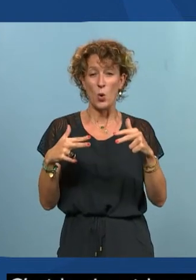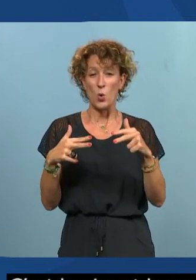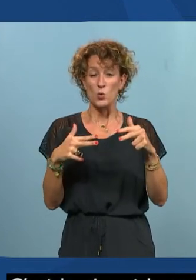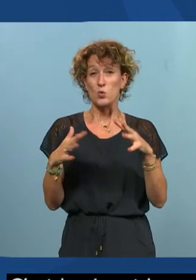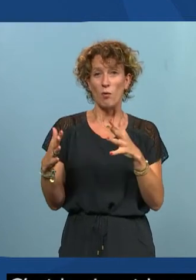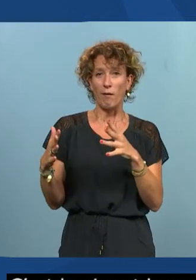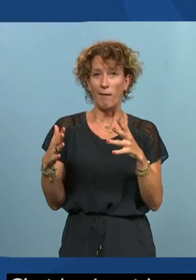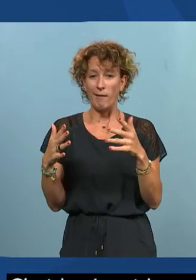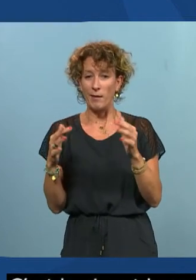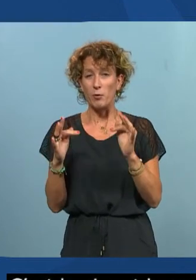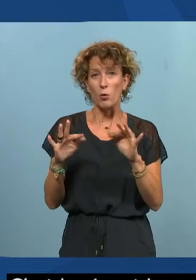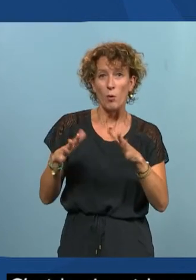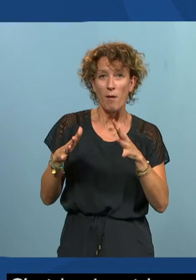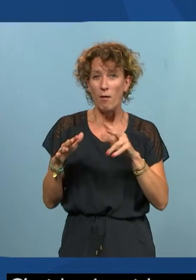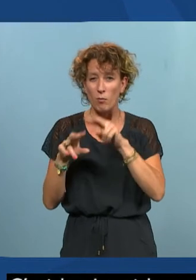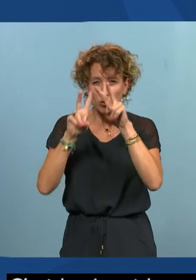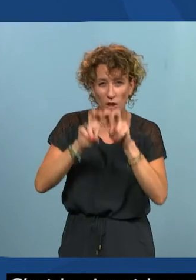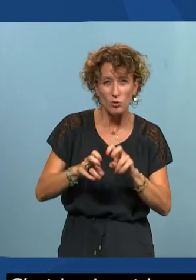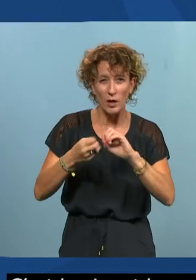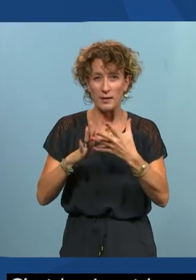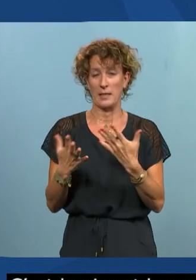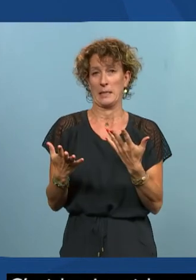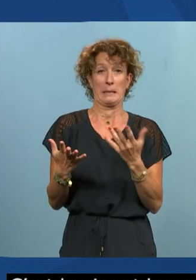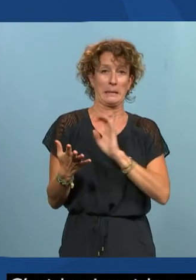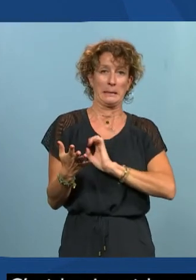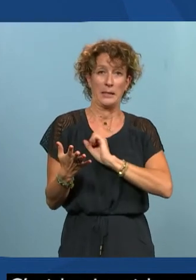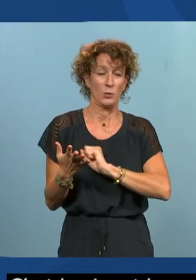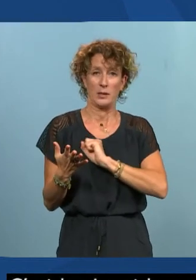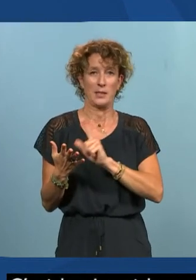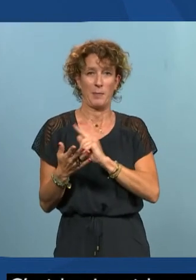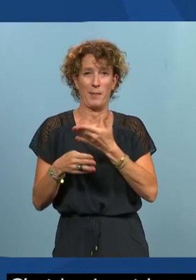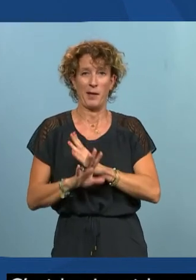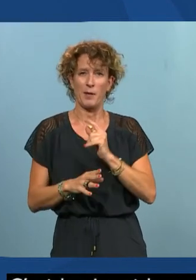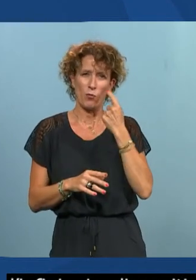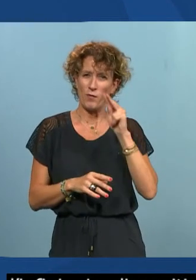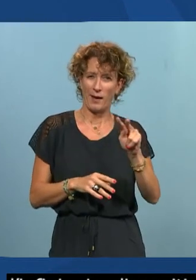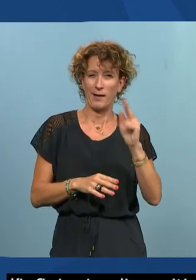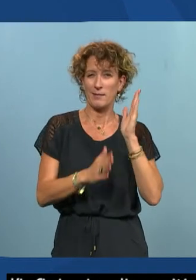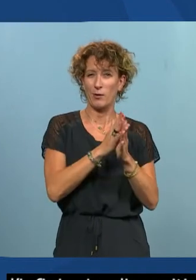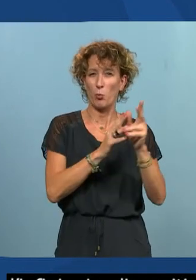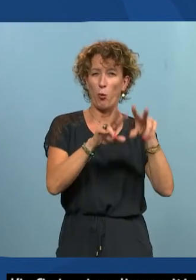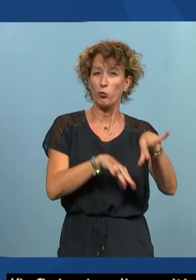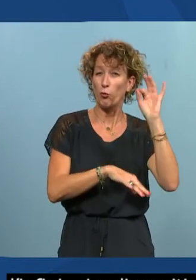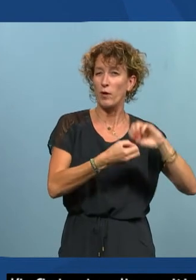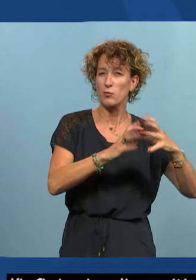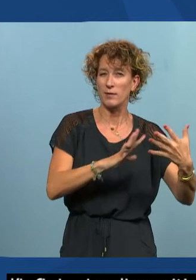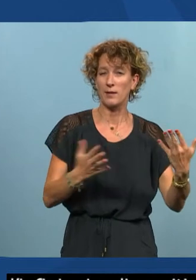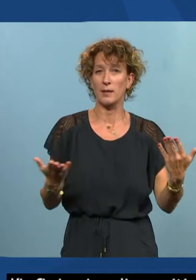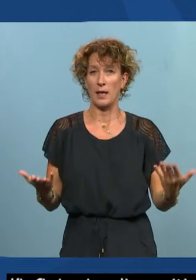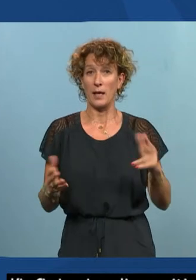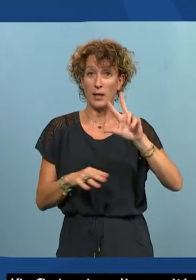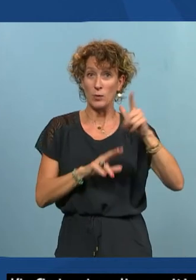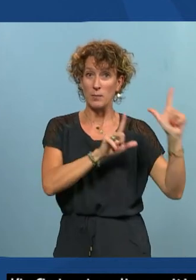l'internet il en existe j'ai pas pris le temps d'en faire donc on saute directement à la diapositive suivante qui doit s'appeler ma réalité